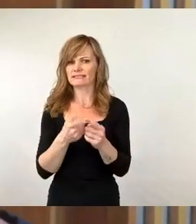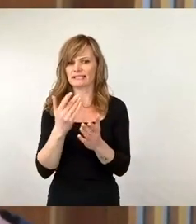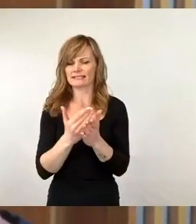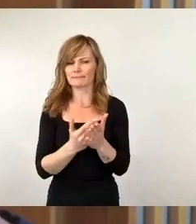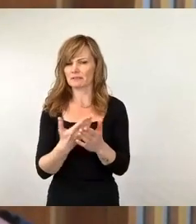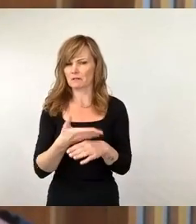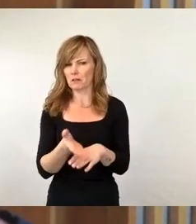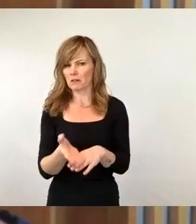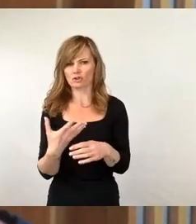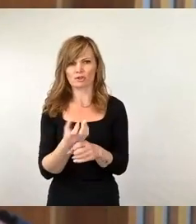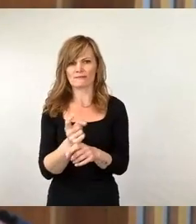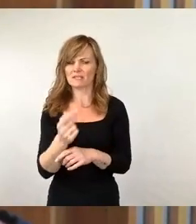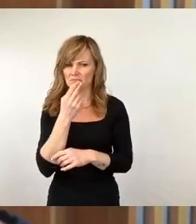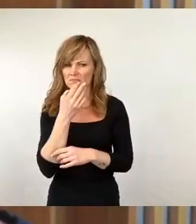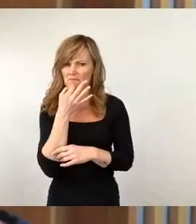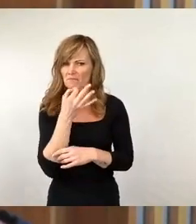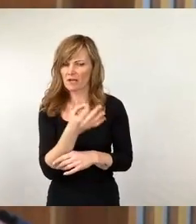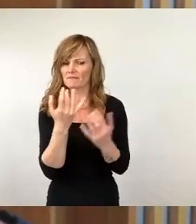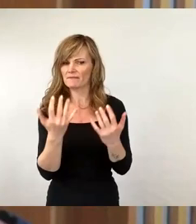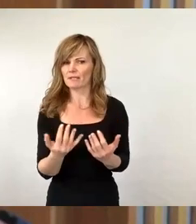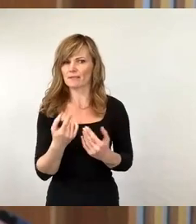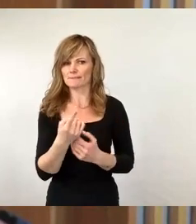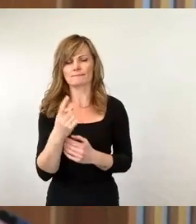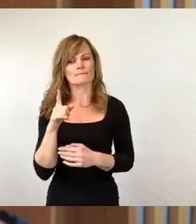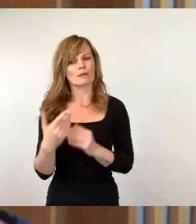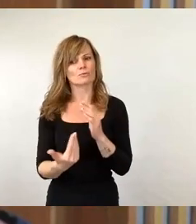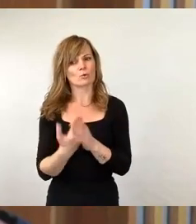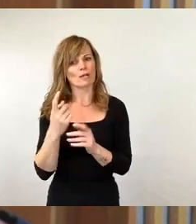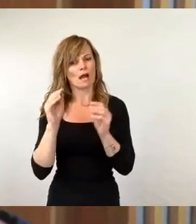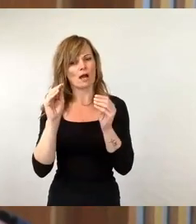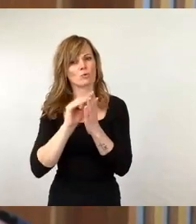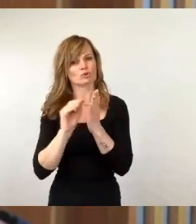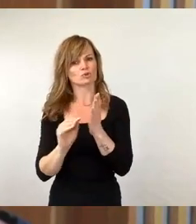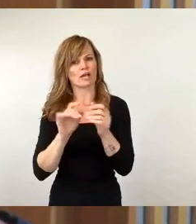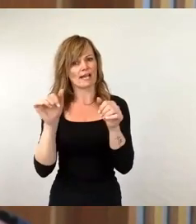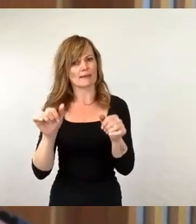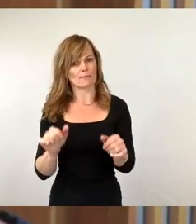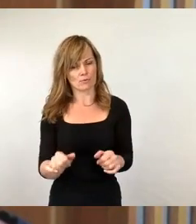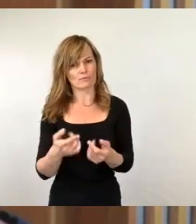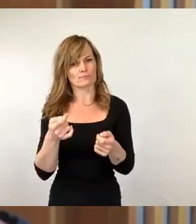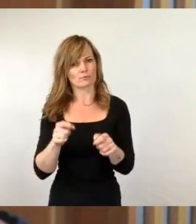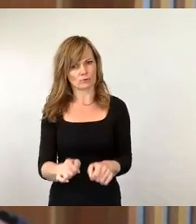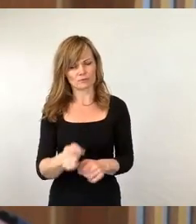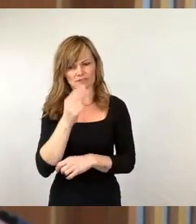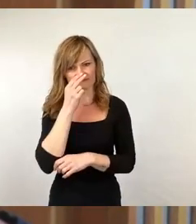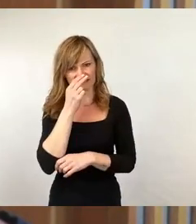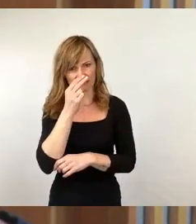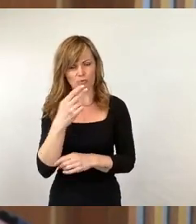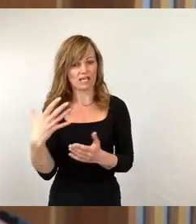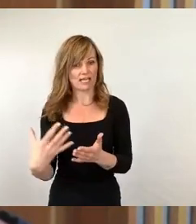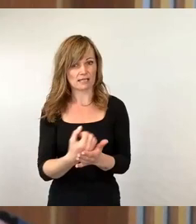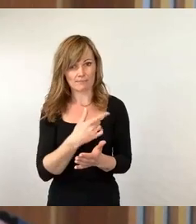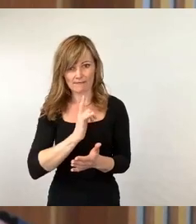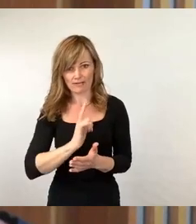wie denn die mit dem Beschluss der Neuausschreibung vom Stadtrat erhofften Einnahmeerwartungen erfüllt sind seitdem. Und ein sehr